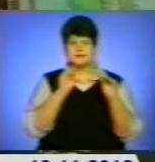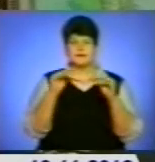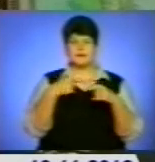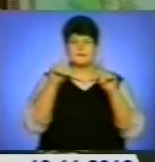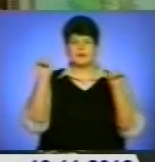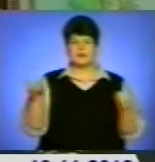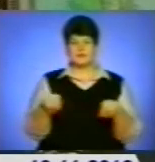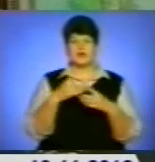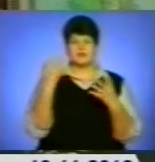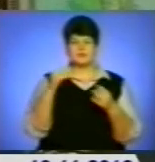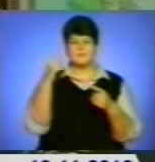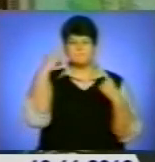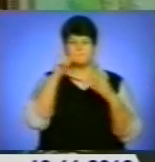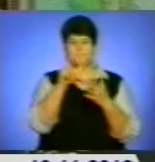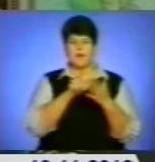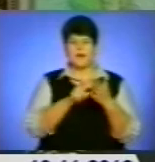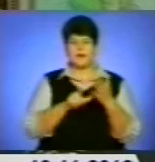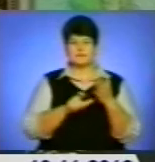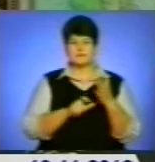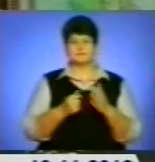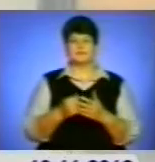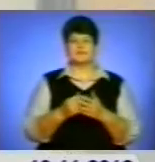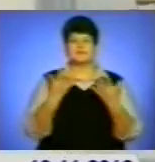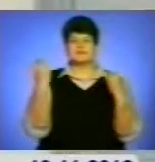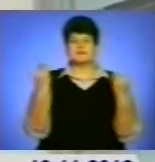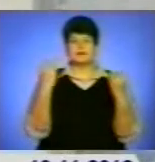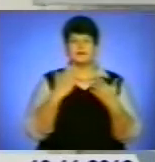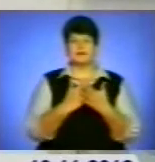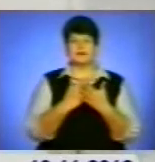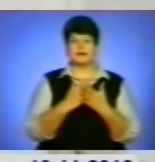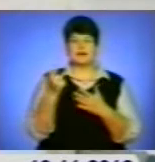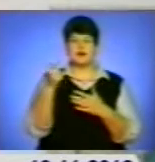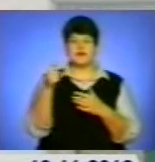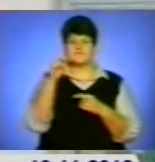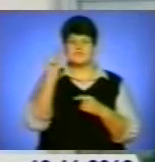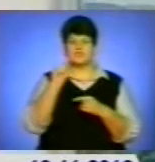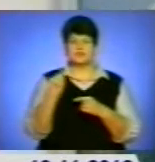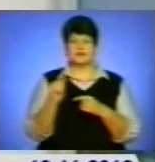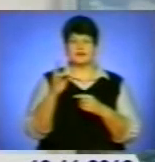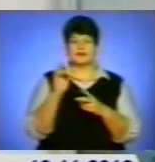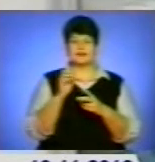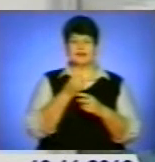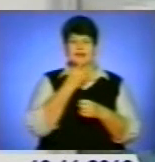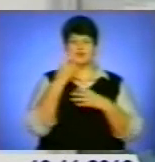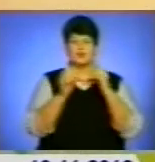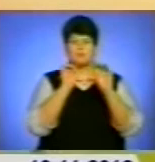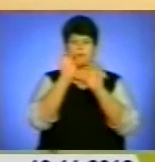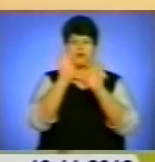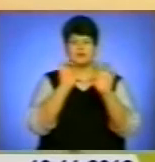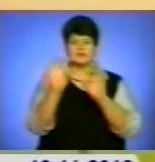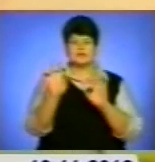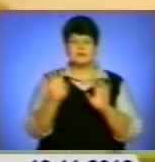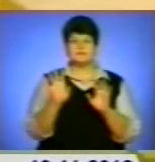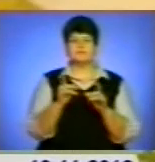поет та філософ. Цікавою є графіка майстра, а саме графічні натриморти. Живопису Анатолія Заблуди протаманна певна